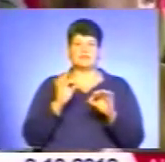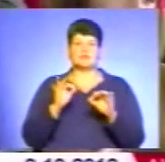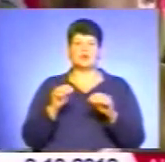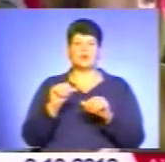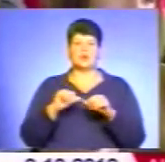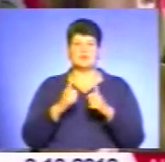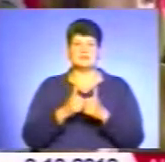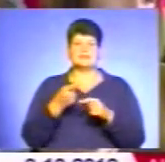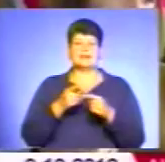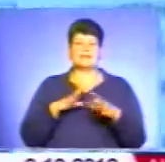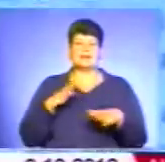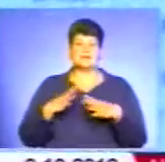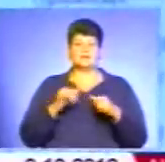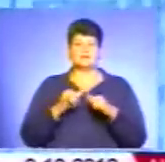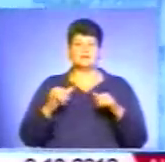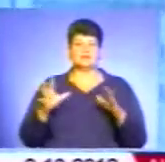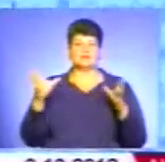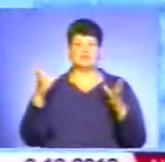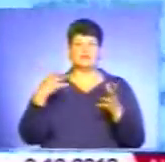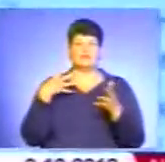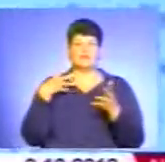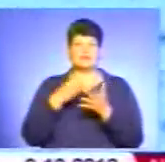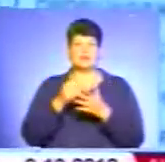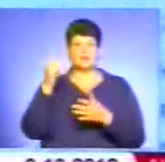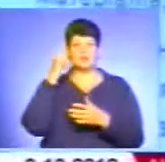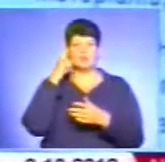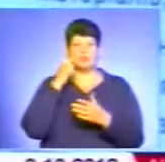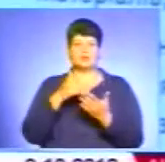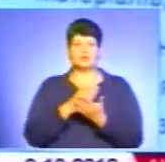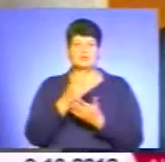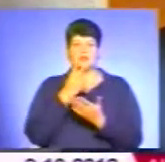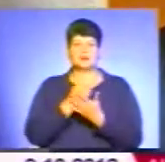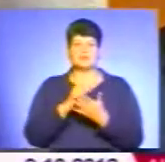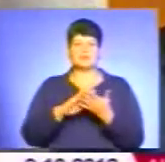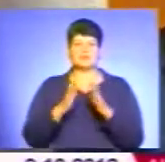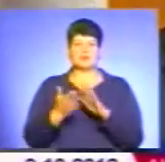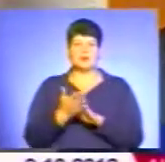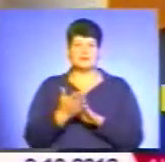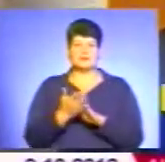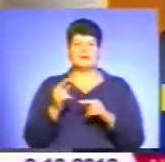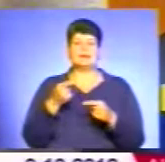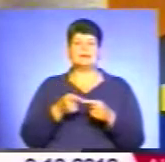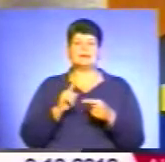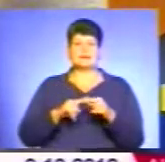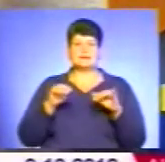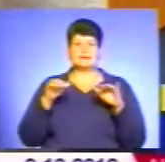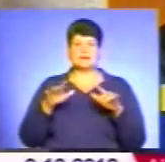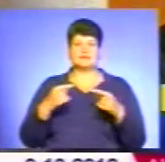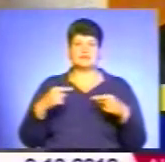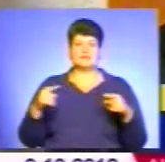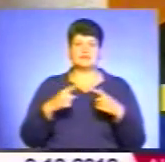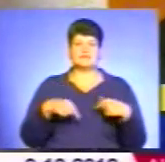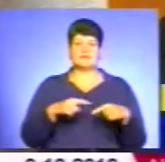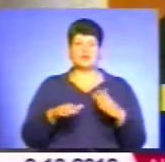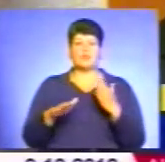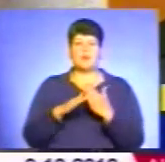такі тренінги розвивають власну думку та об'єктивне бачення політичної ситуації. Такі заходи в різноманітних сферах допомагають